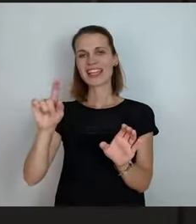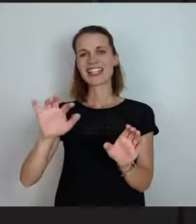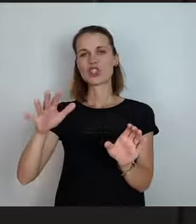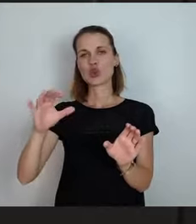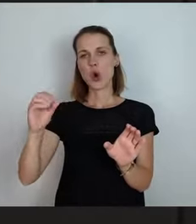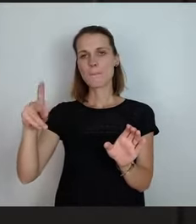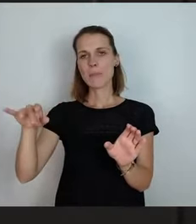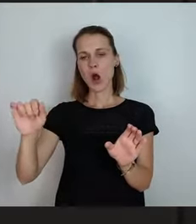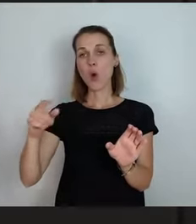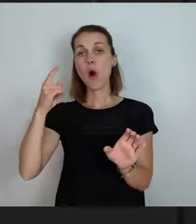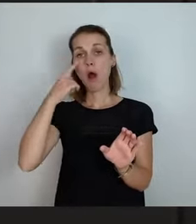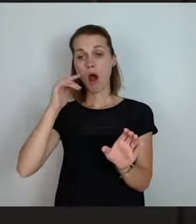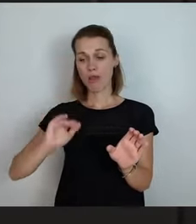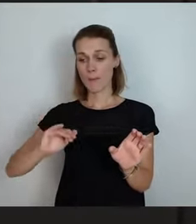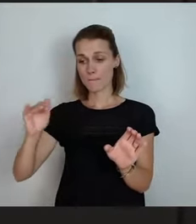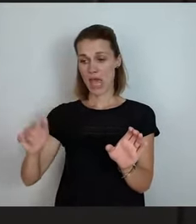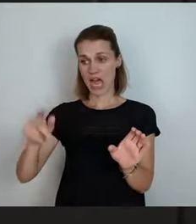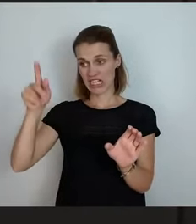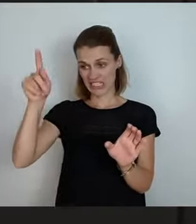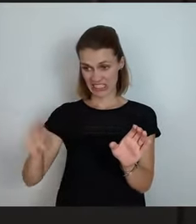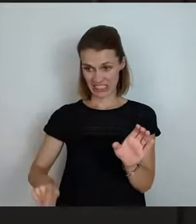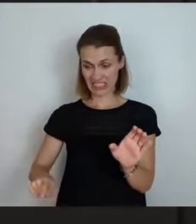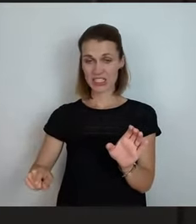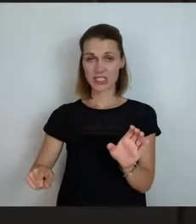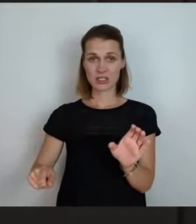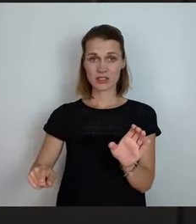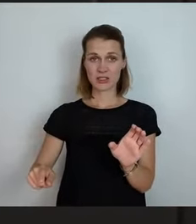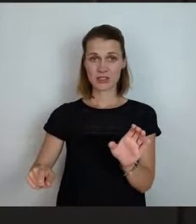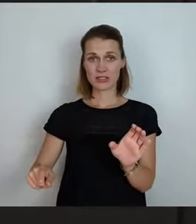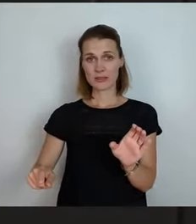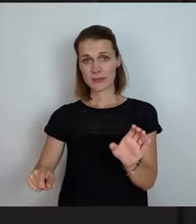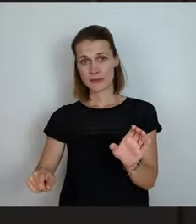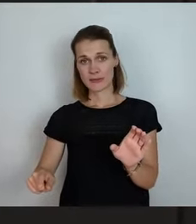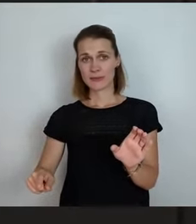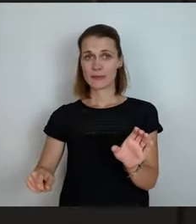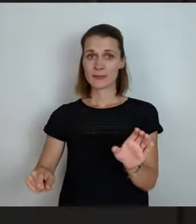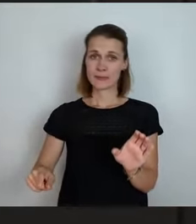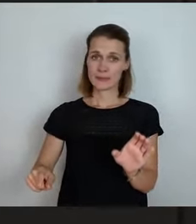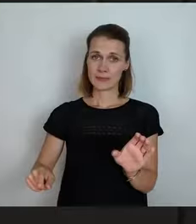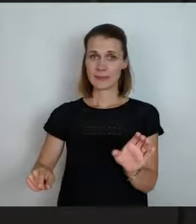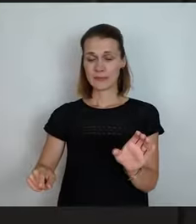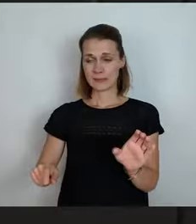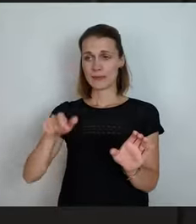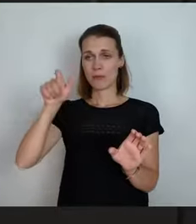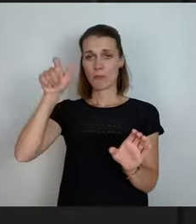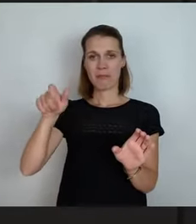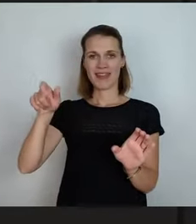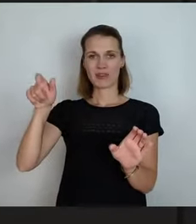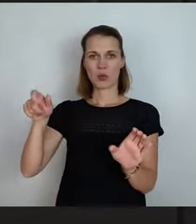also das Personal wird nach den,